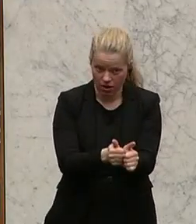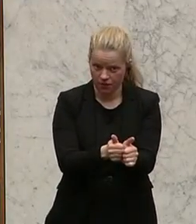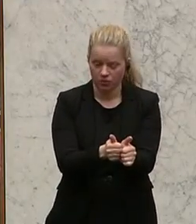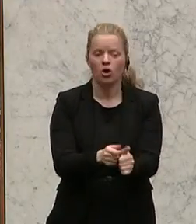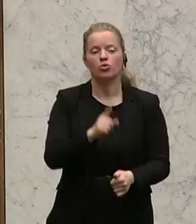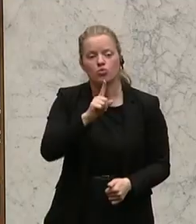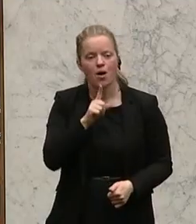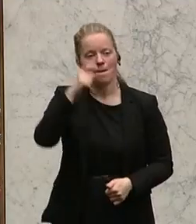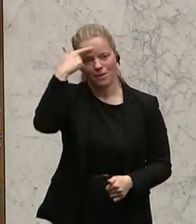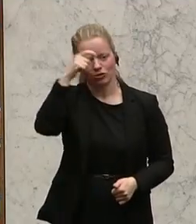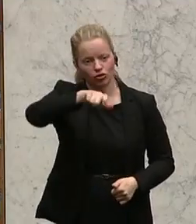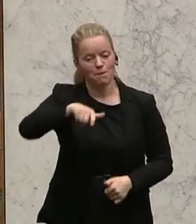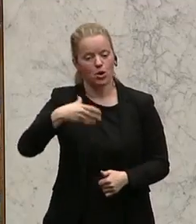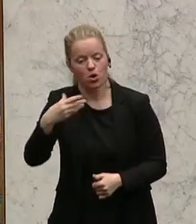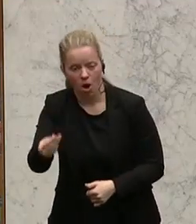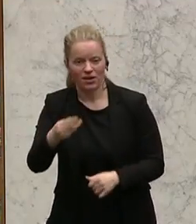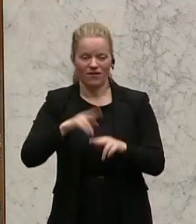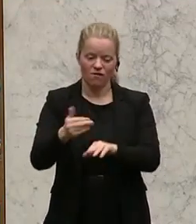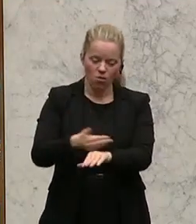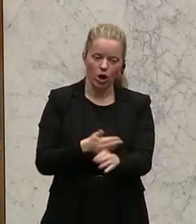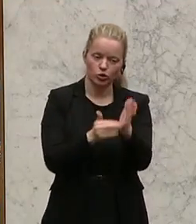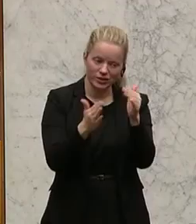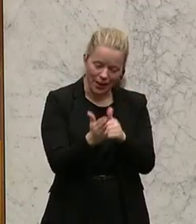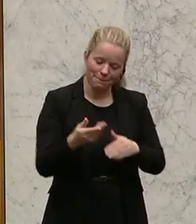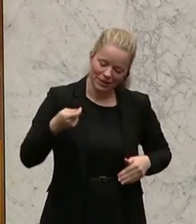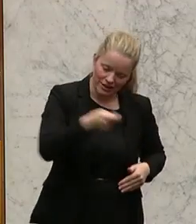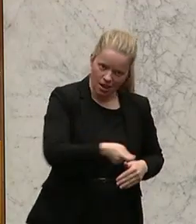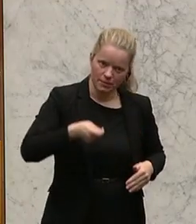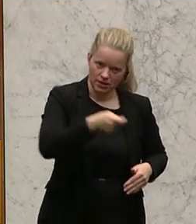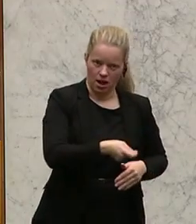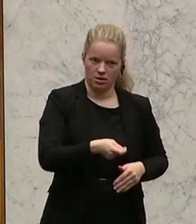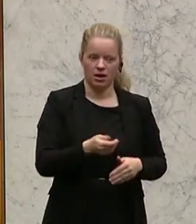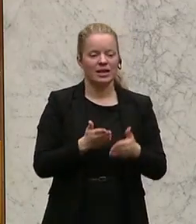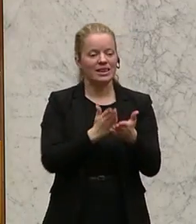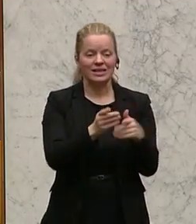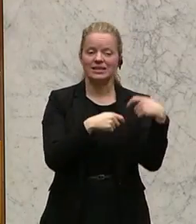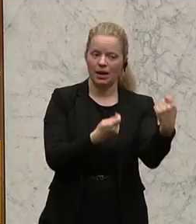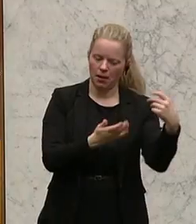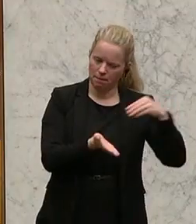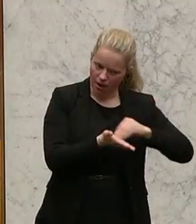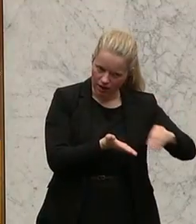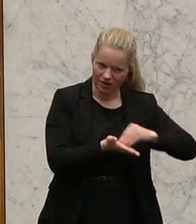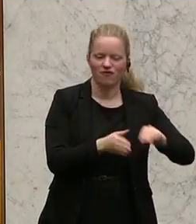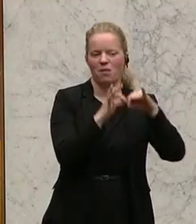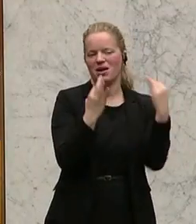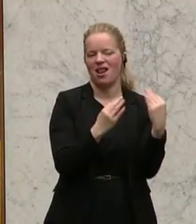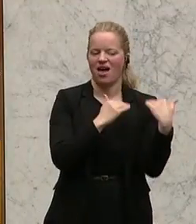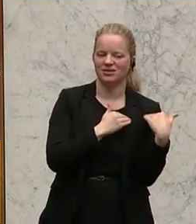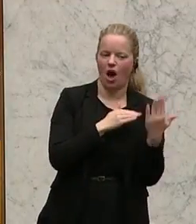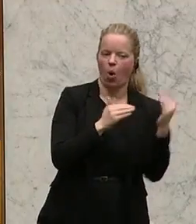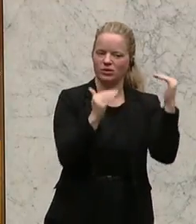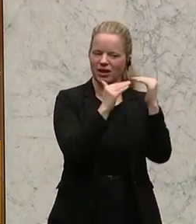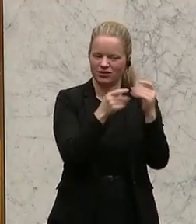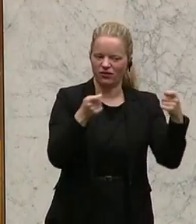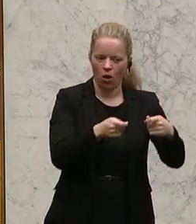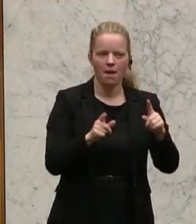Familienbeihilfen erhalten Menschen, weil sie in das System einzahlen. Die Dienstgeber zahlen Dienstgeberbeiträge in den Familienlastenausgleichsfällen. Also man